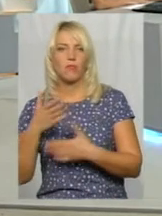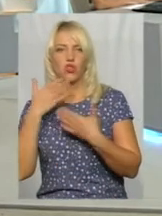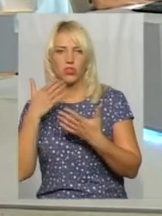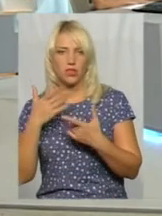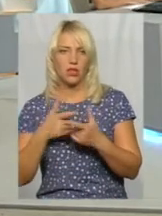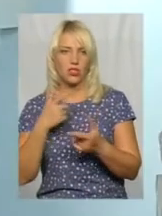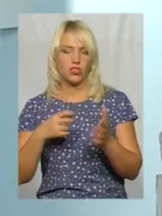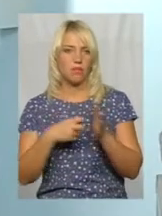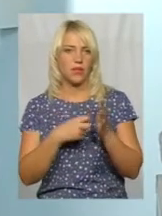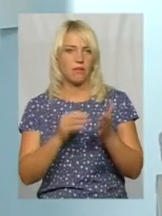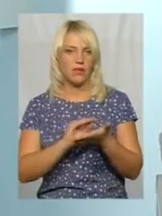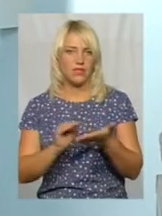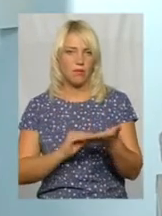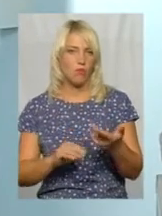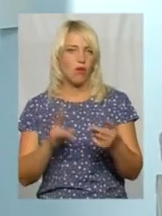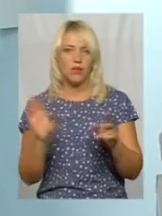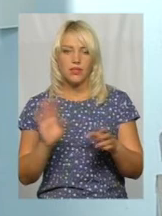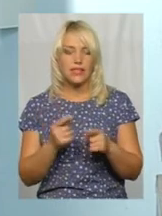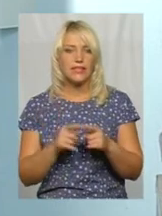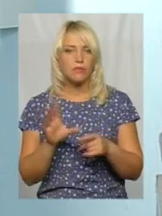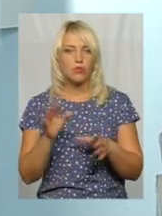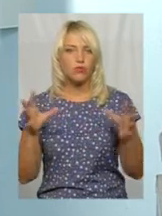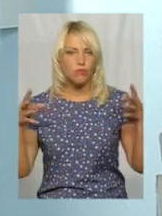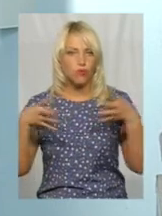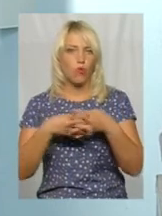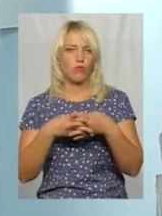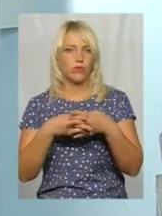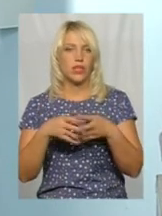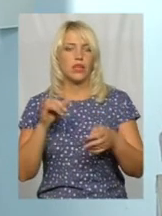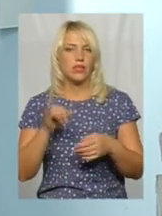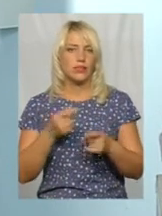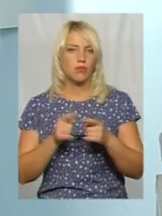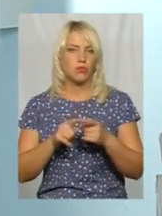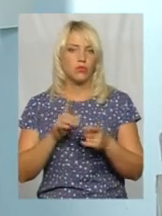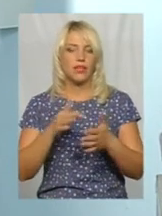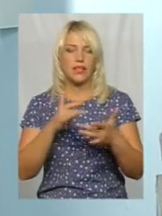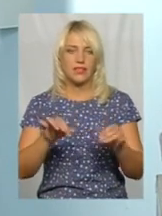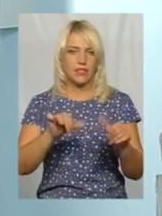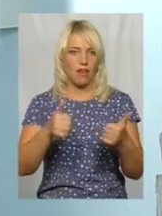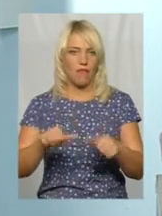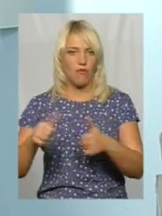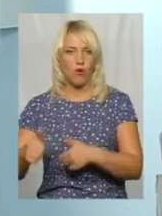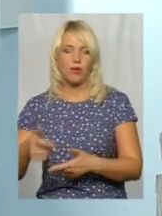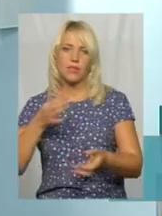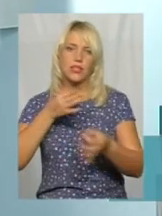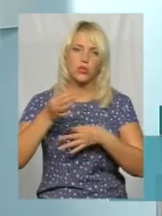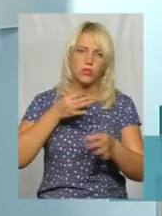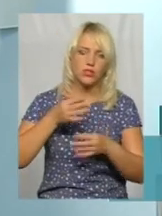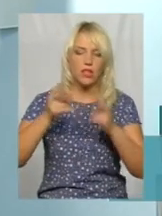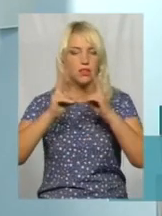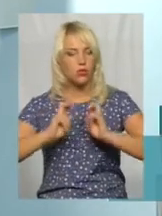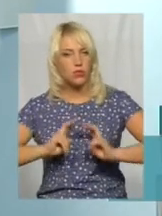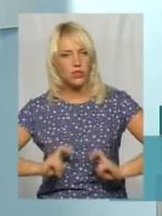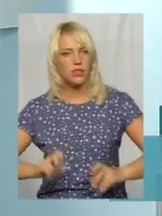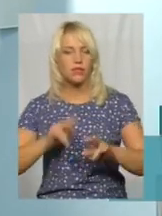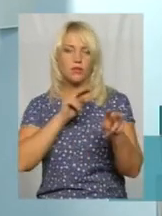письмо. Вони будуть комплексні, інтерактивні. І вони будуть в різних формах, дискусійних, дослідницьких,